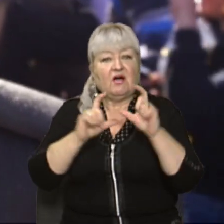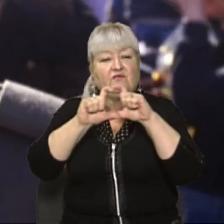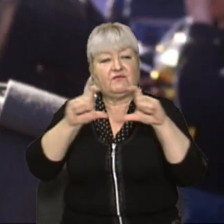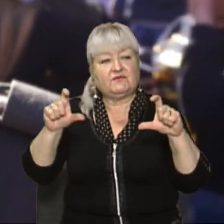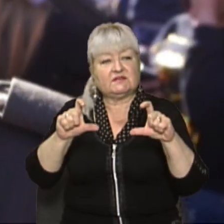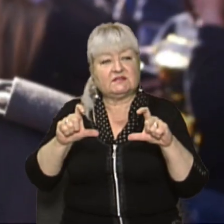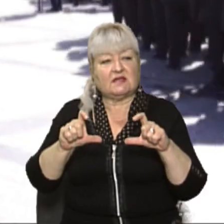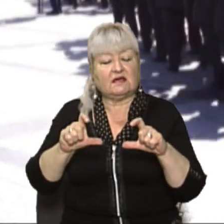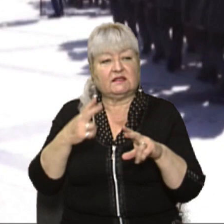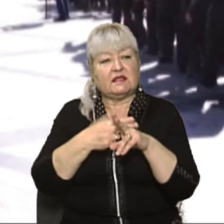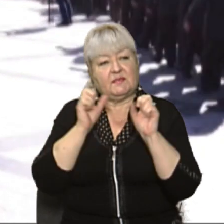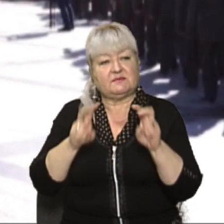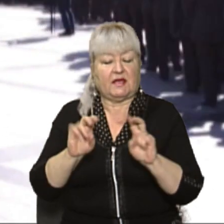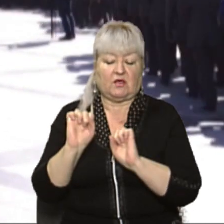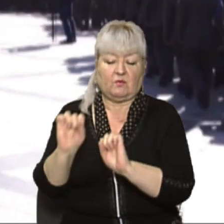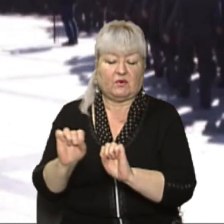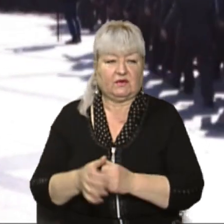сфери безпеки і оборони».